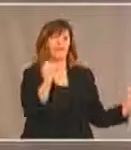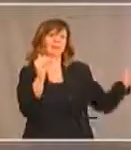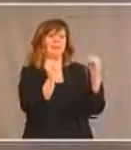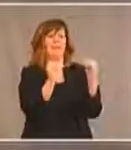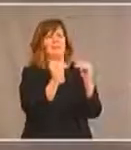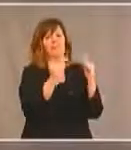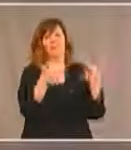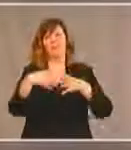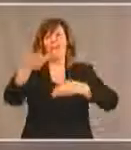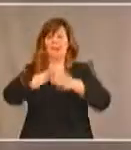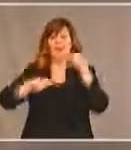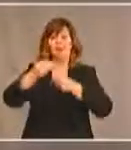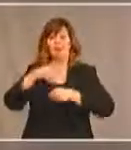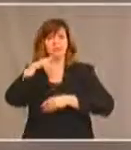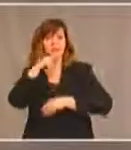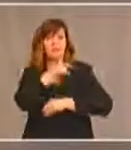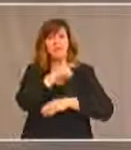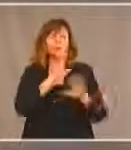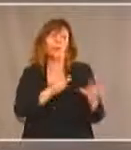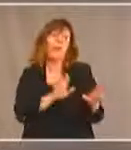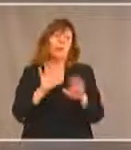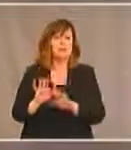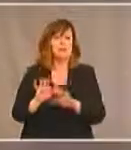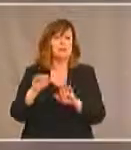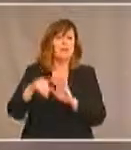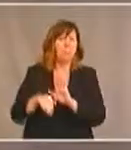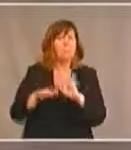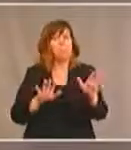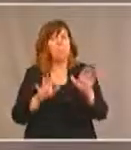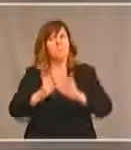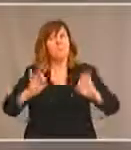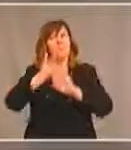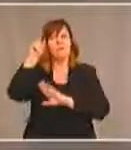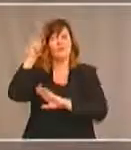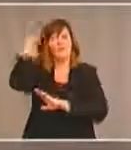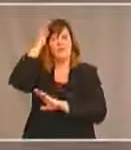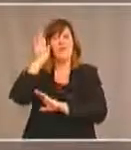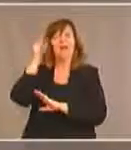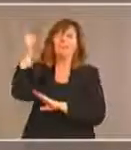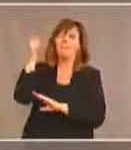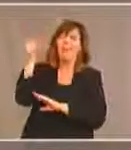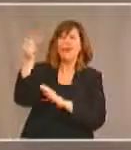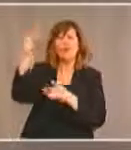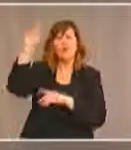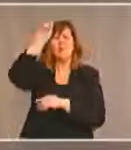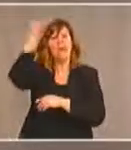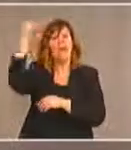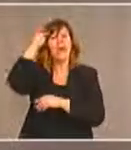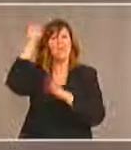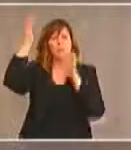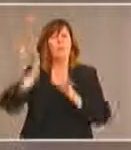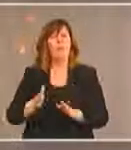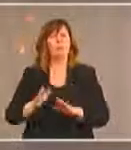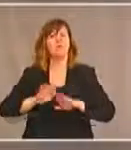en difficulté ou au ralenti, il est important que le gouvernement fédéral prenne conscience du fait que les employeurs sont moins accommodants.